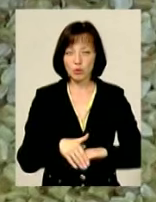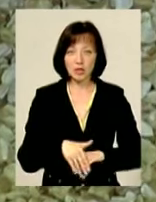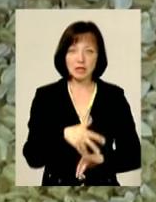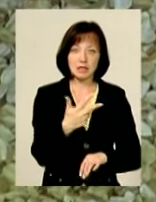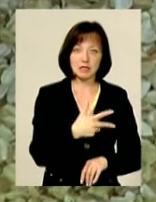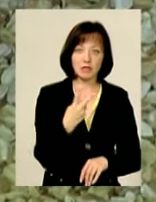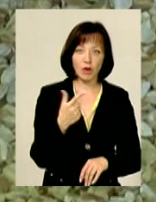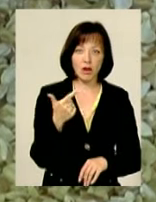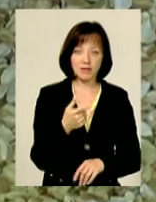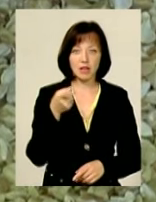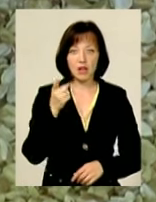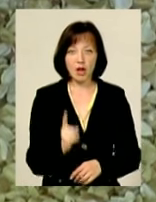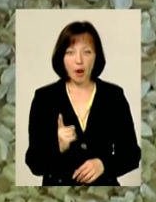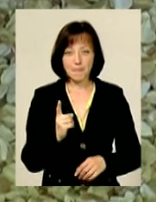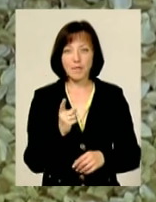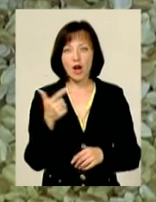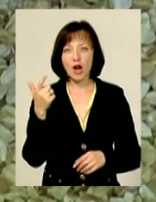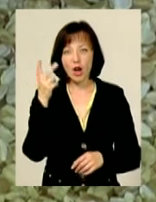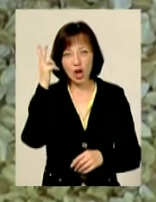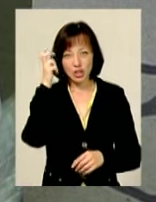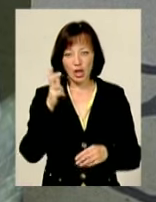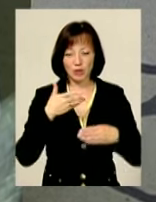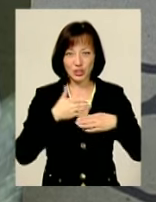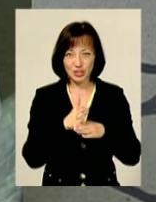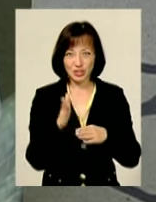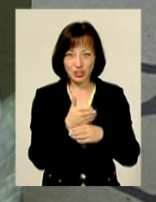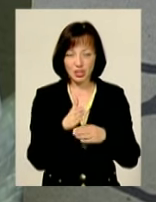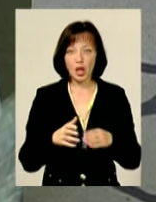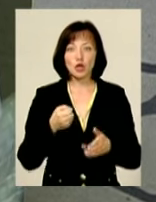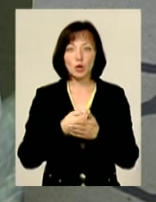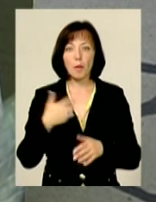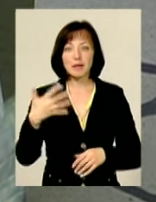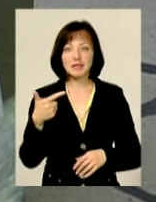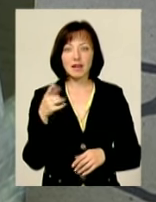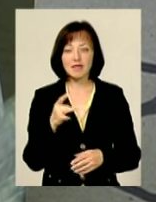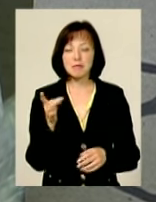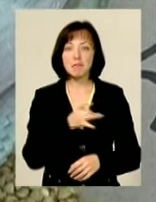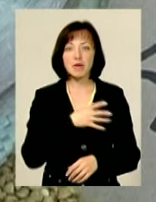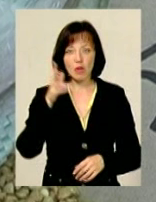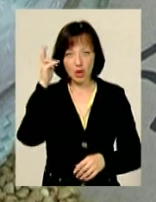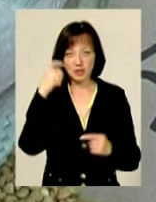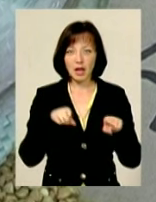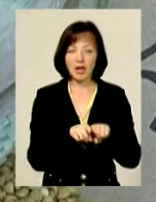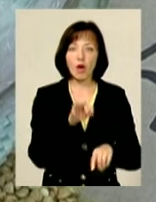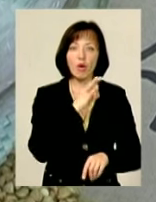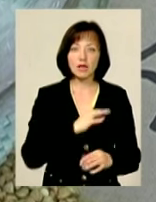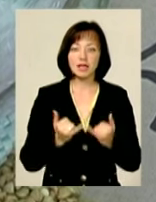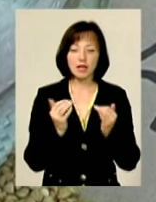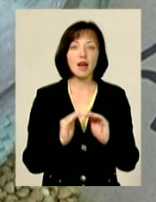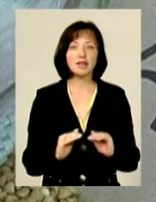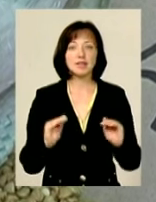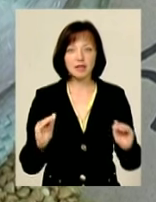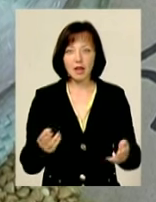32 гривень за кілограм гречаного проділу до 50 гривень за білу гречку Тож не дивно, що такий корисний, зокрема для дітей та